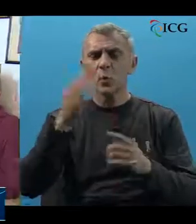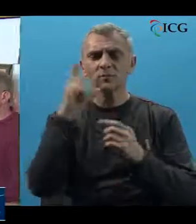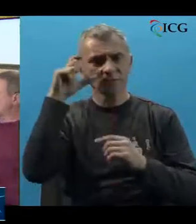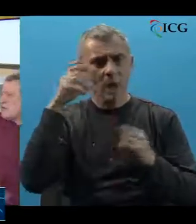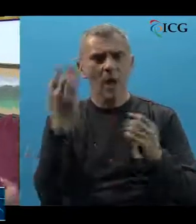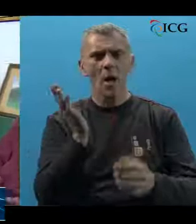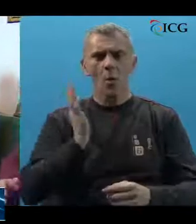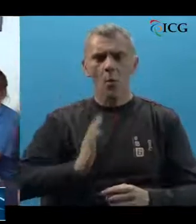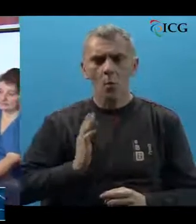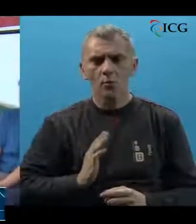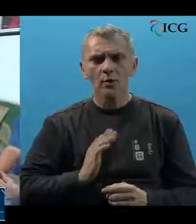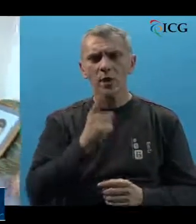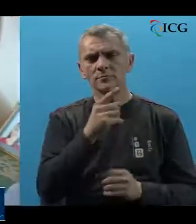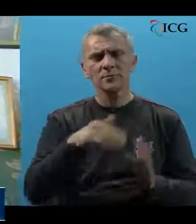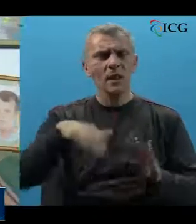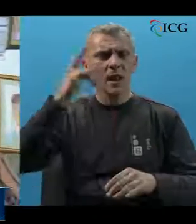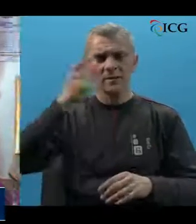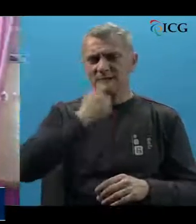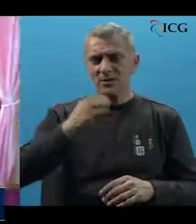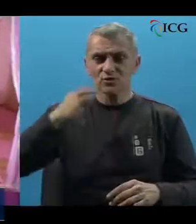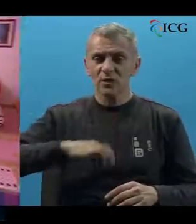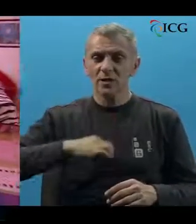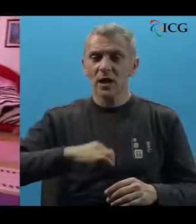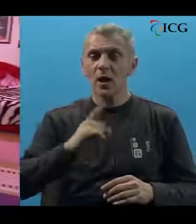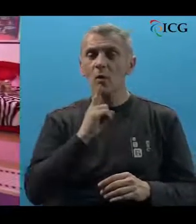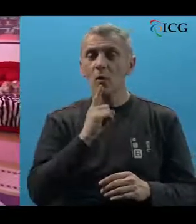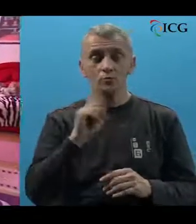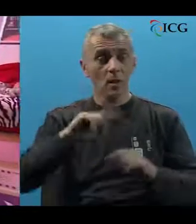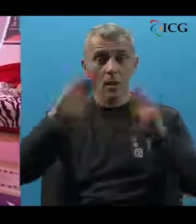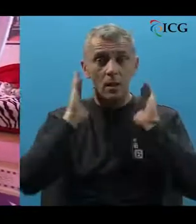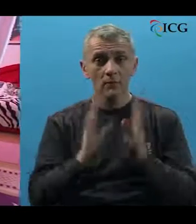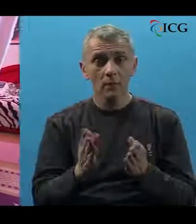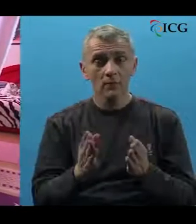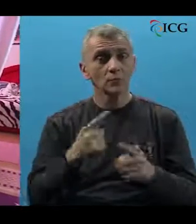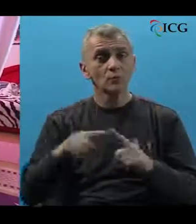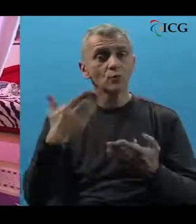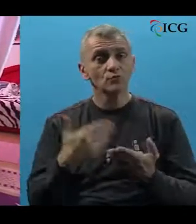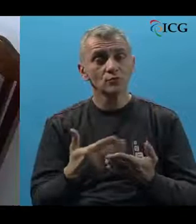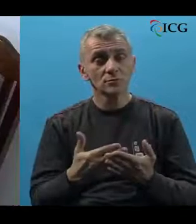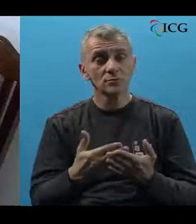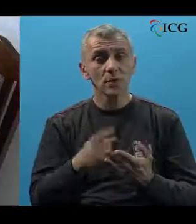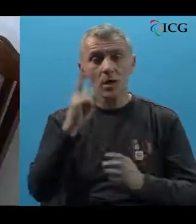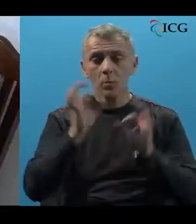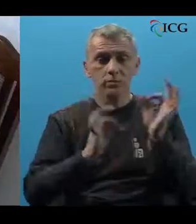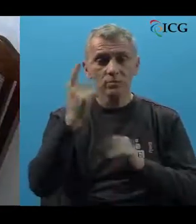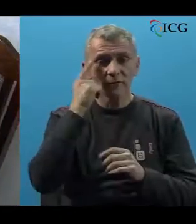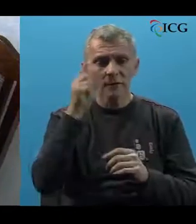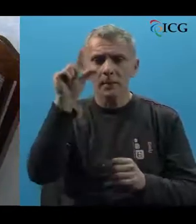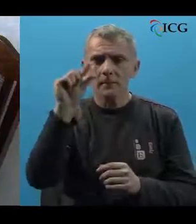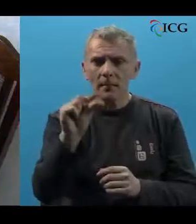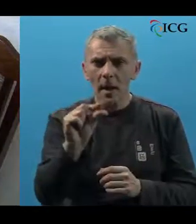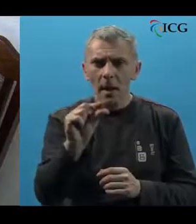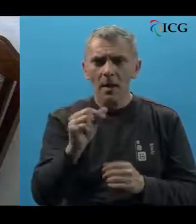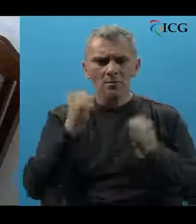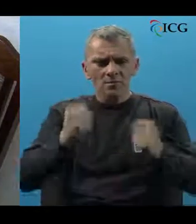Slike iz skulpture dijele su njihove najstarijeg čerke Nermine koje se doimaju nevjerovatnim zbog činjenice da joj je postotak vida minimalan.